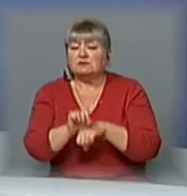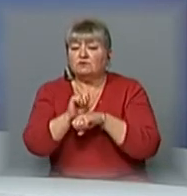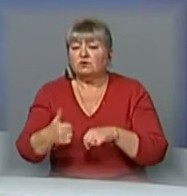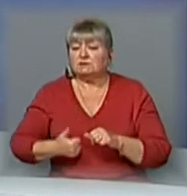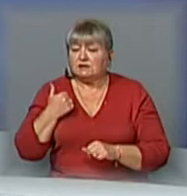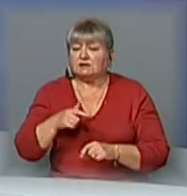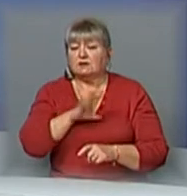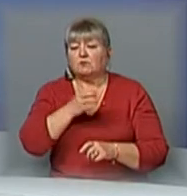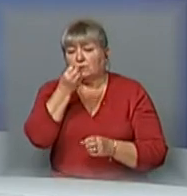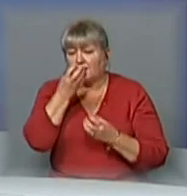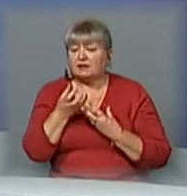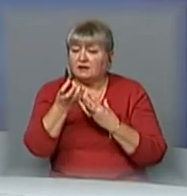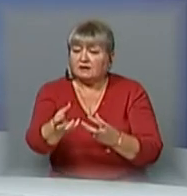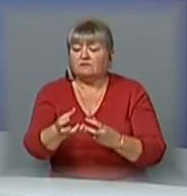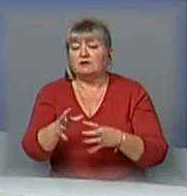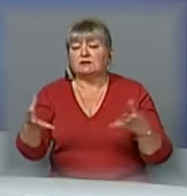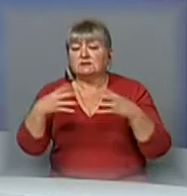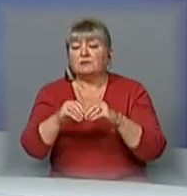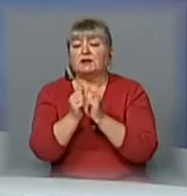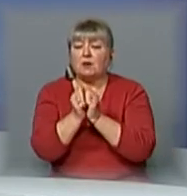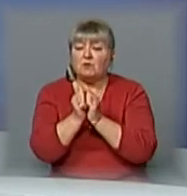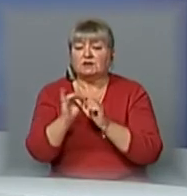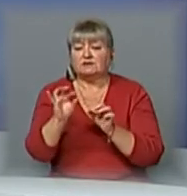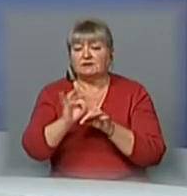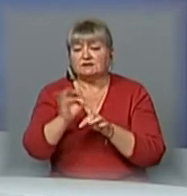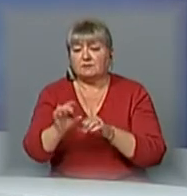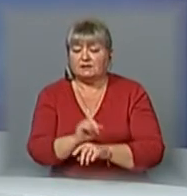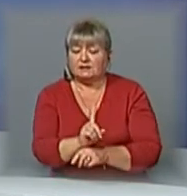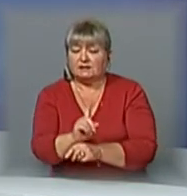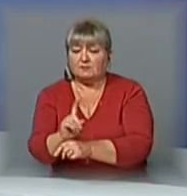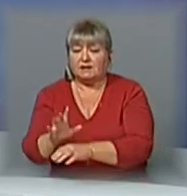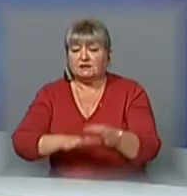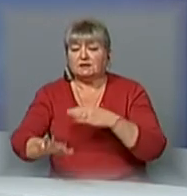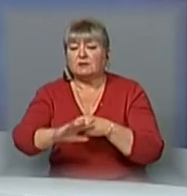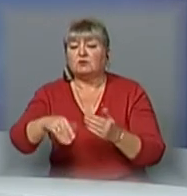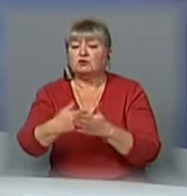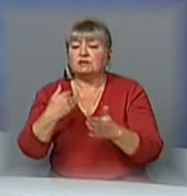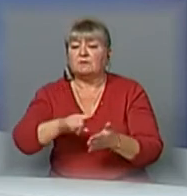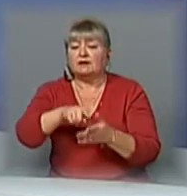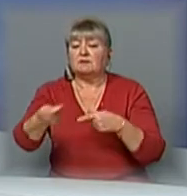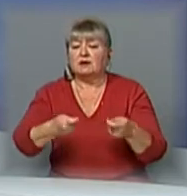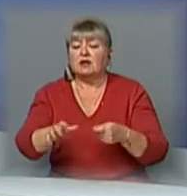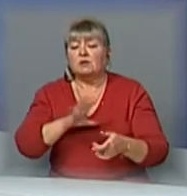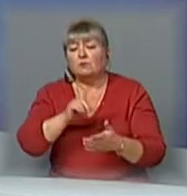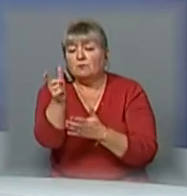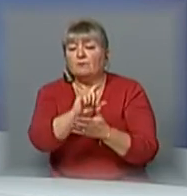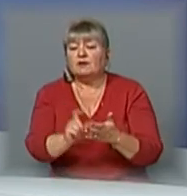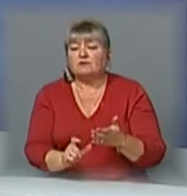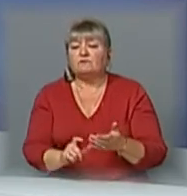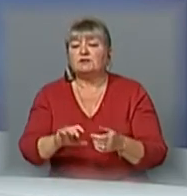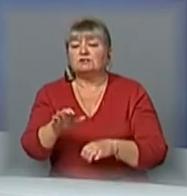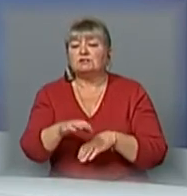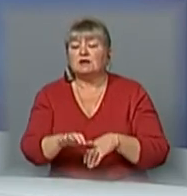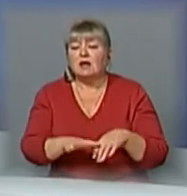квітів, спільна молитва, а також запалили лампадки. На площі перед Ратуши відбувся поетичний марафон «Бірші Майдану». Там